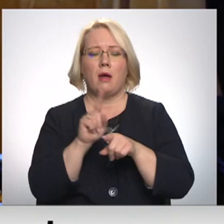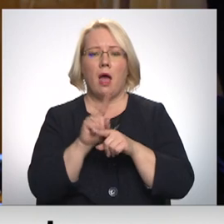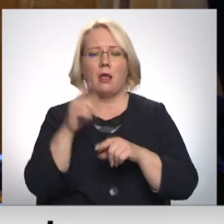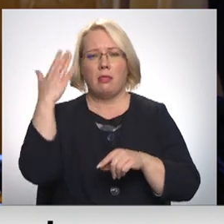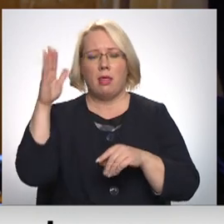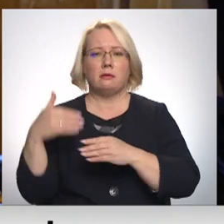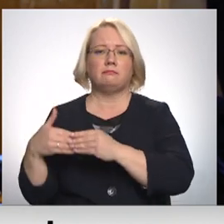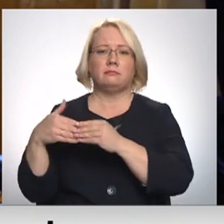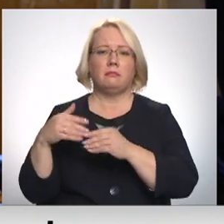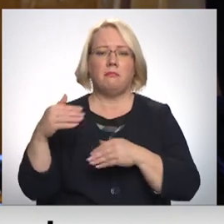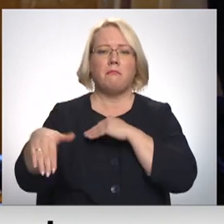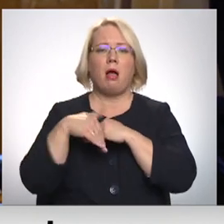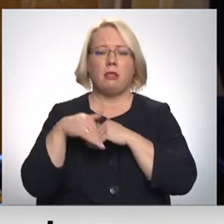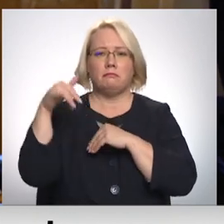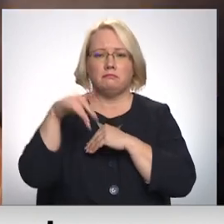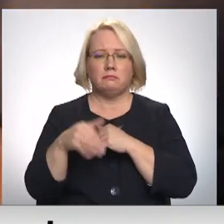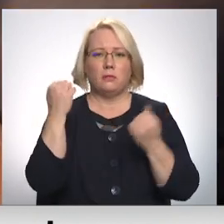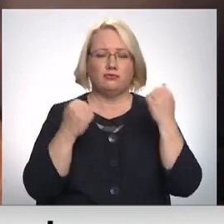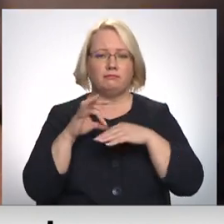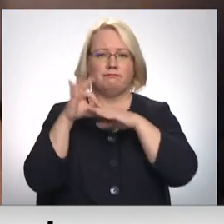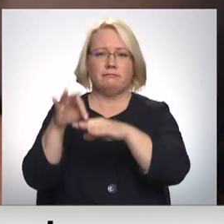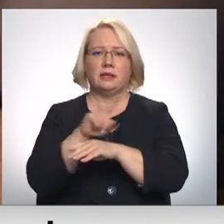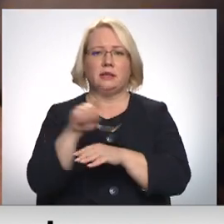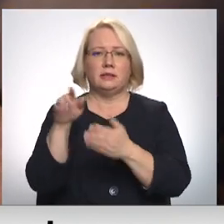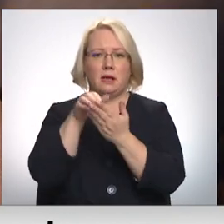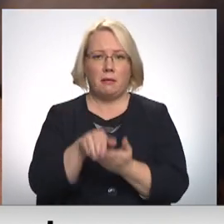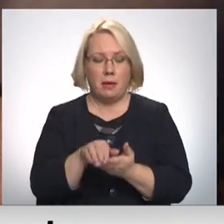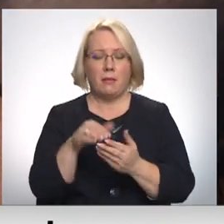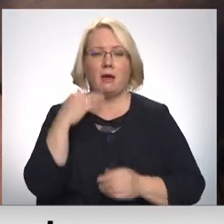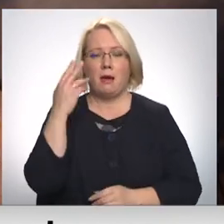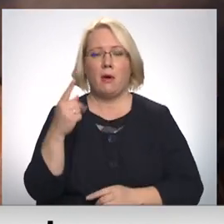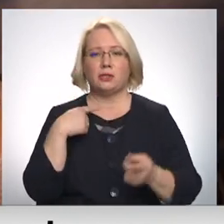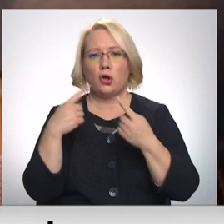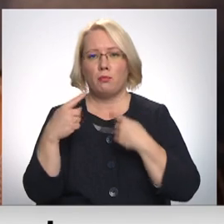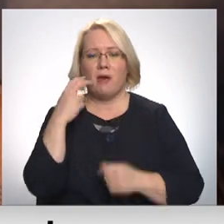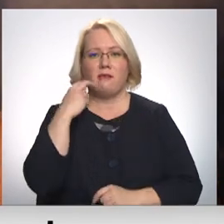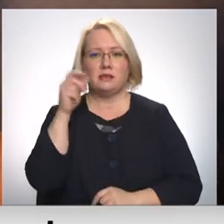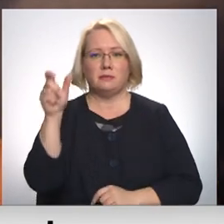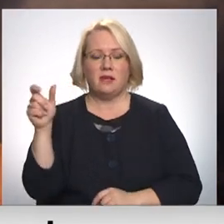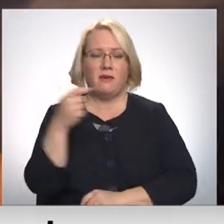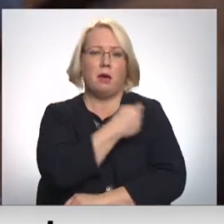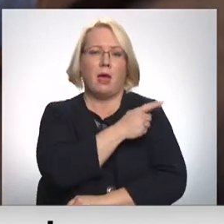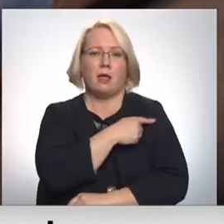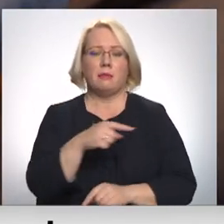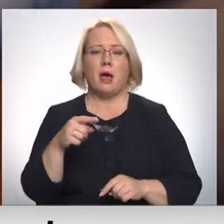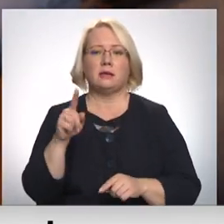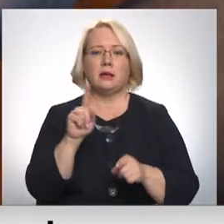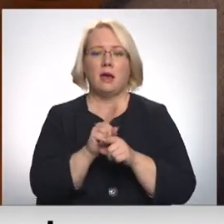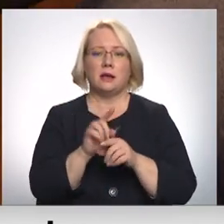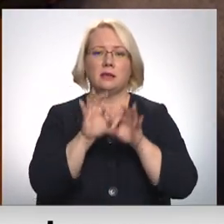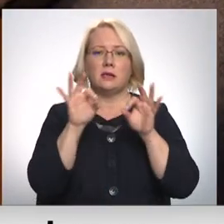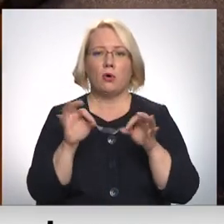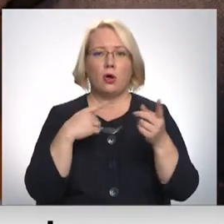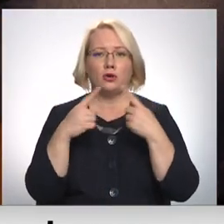mašīnā un līdz skapjiem. Kā mēr mēs runājam ar seniori, tikmēr medicīnas māsas saukušas sarunu